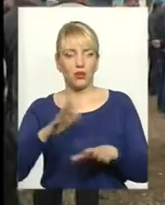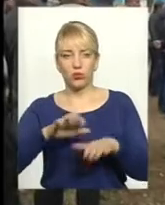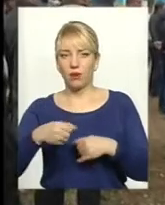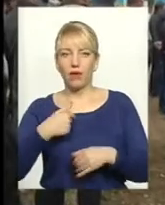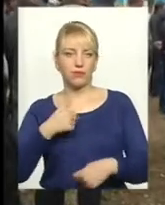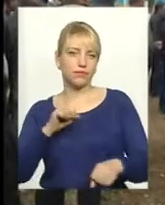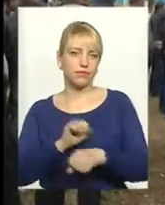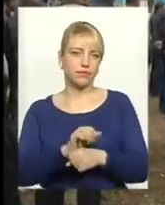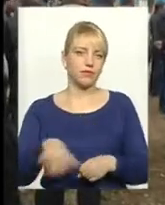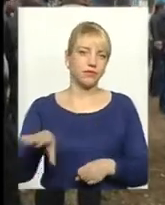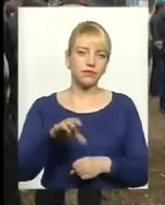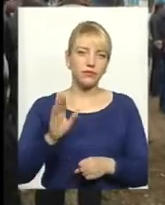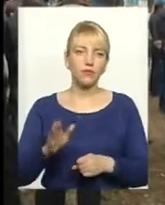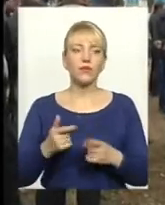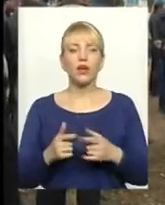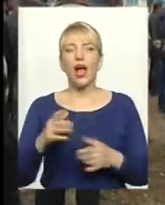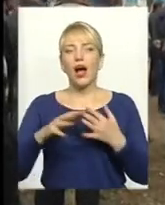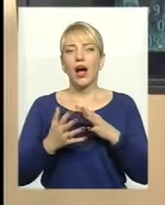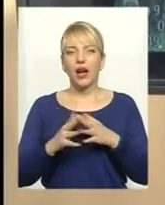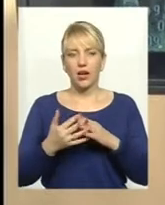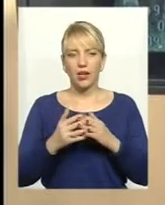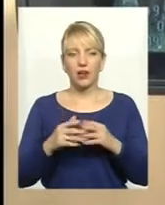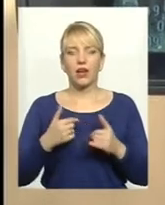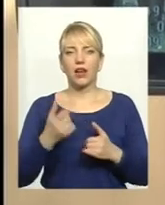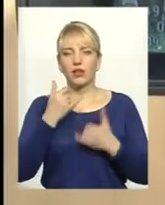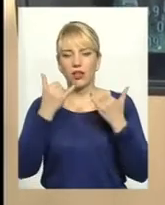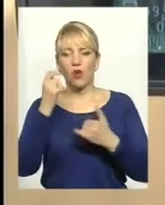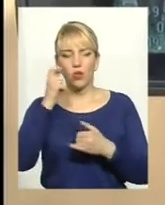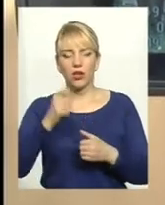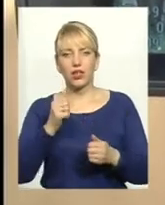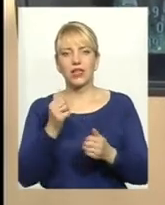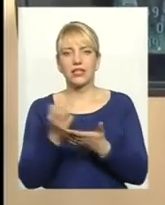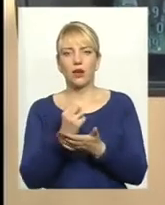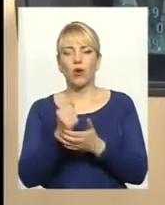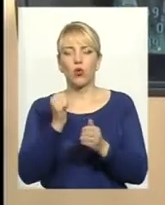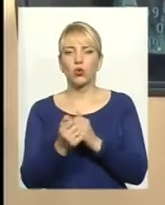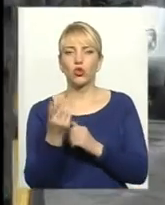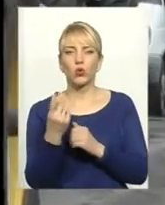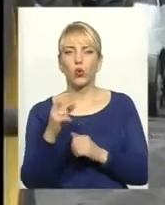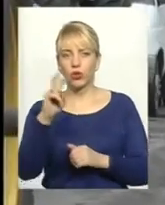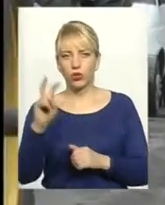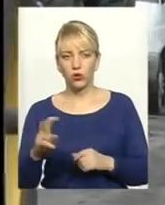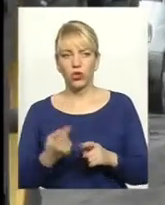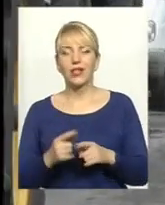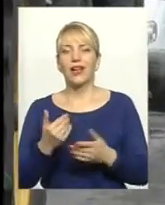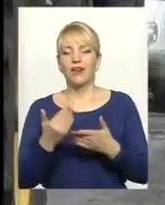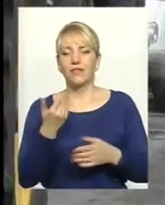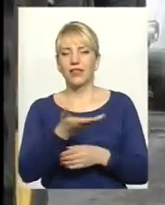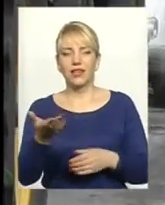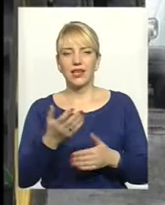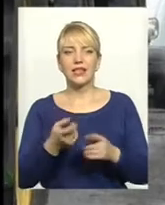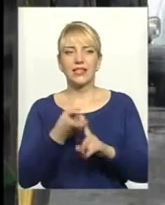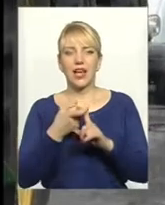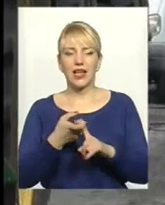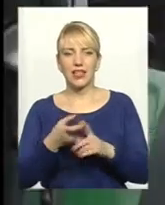Сьогодні аграрії заробляють для країни кожен другий долар і кожну третю гривню. Від них значною мірою залежить і ціна на ринках та в